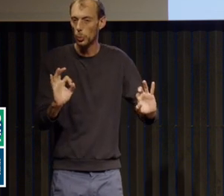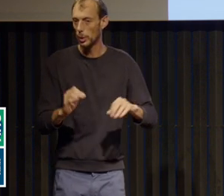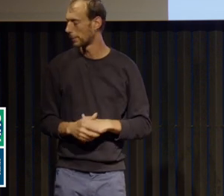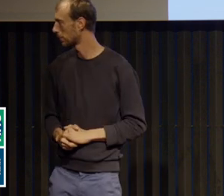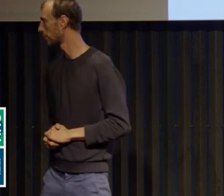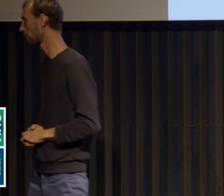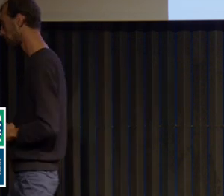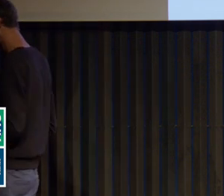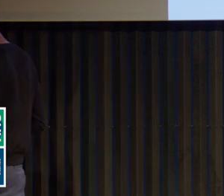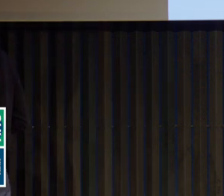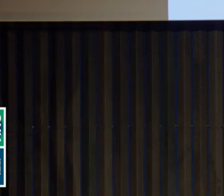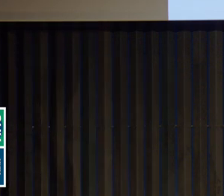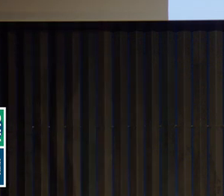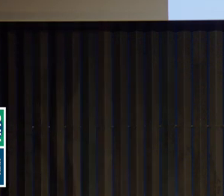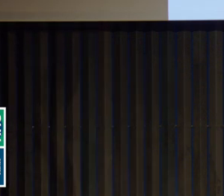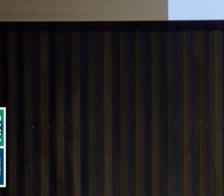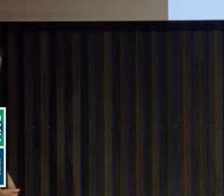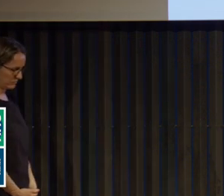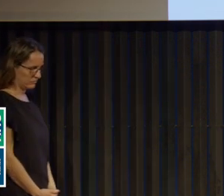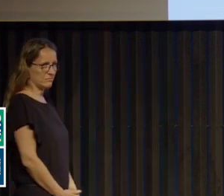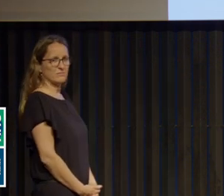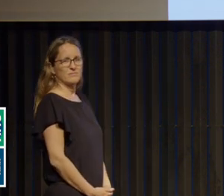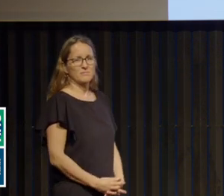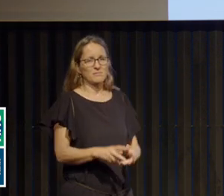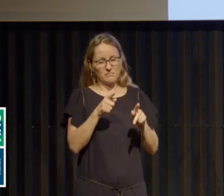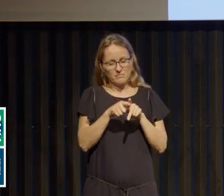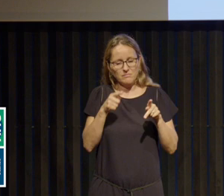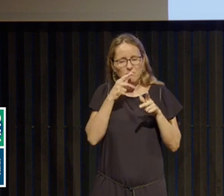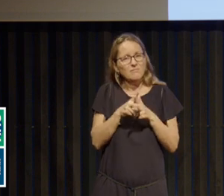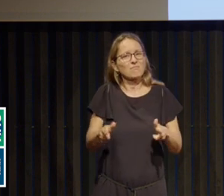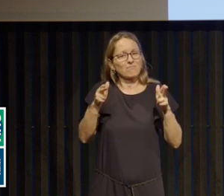Donc, cet ordre établi, bien, l'adolescence vient le chambouler.